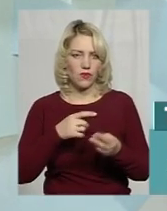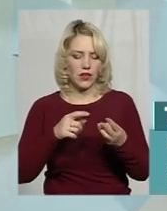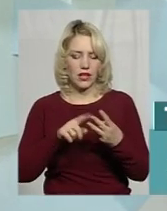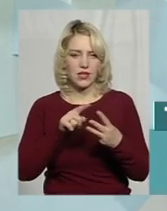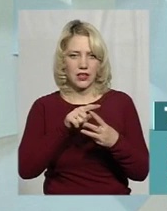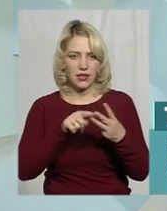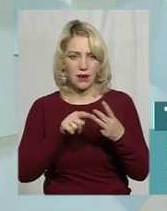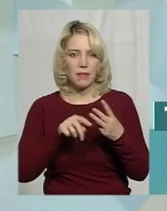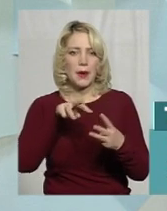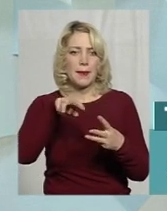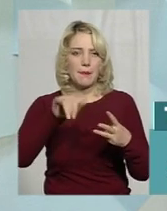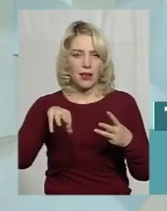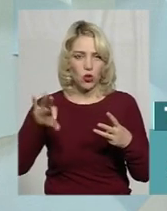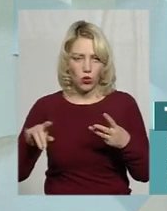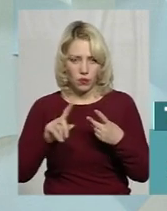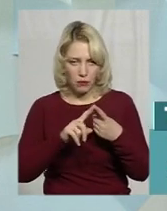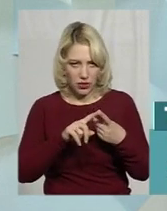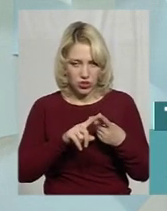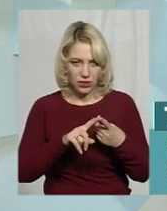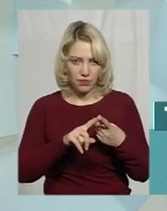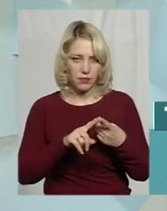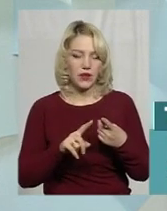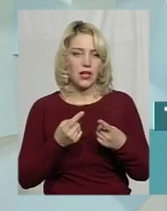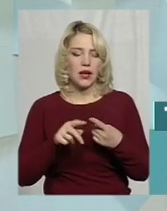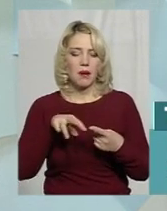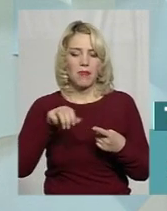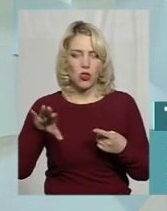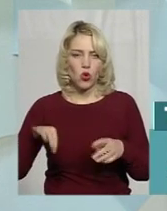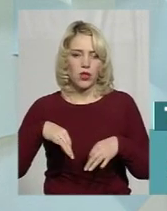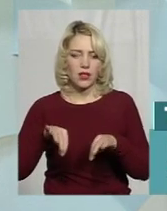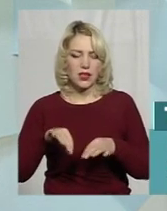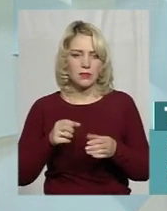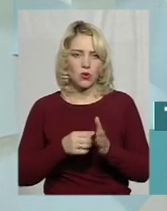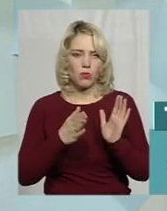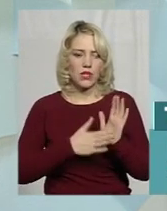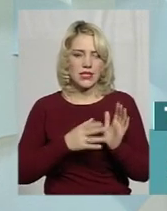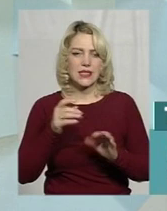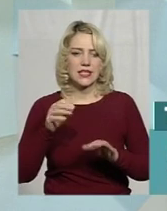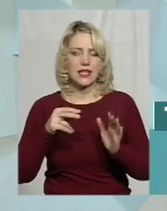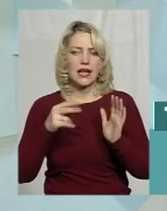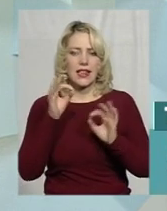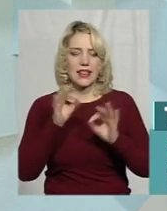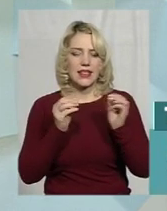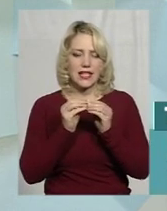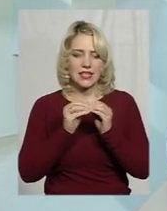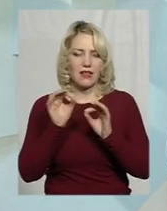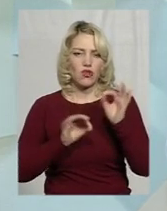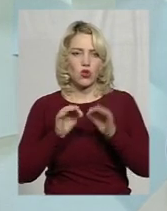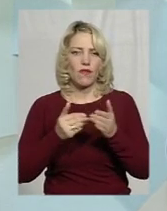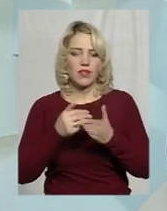мито перша. Мито на дані транспортні засоби облікувується за ставкою 10% від митної вартості.